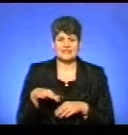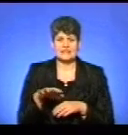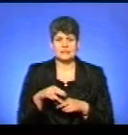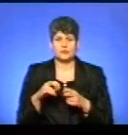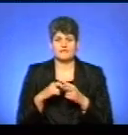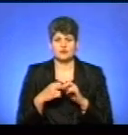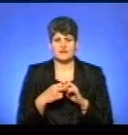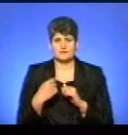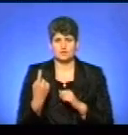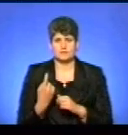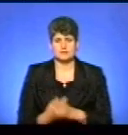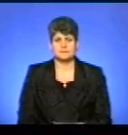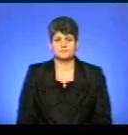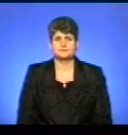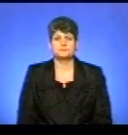-Франківщини.